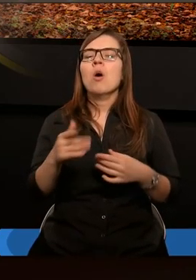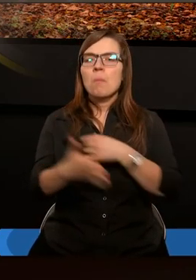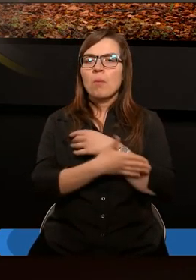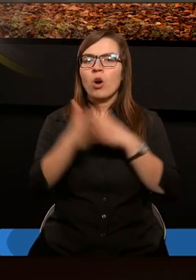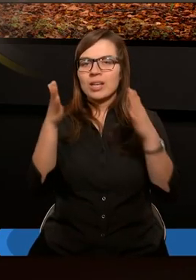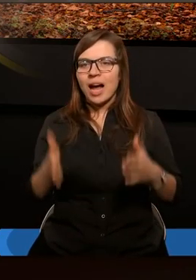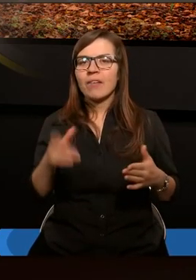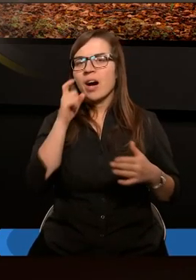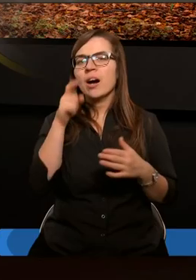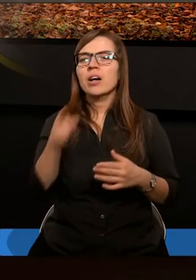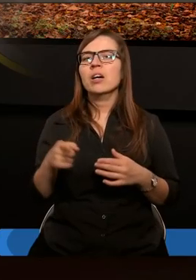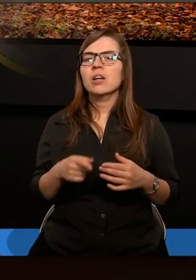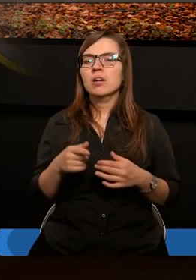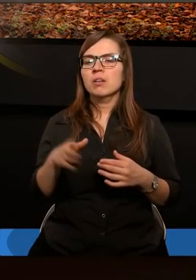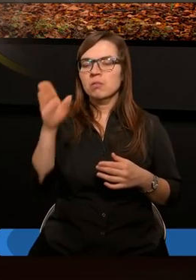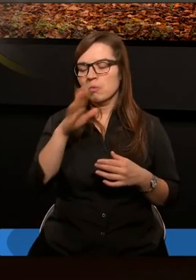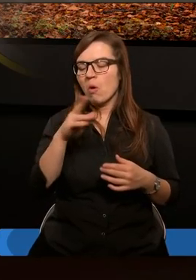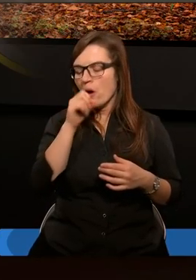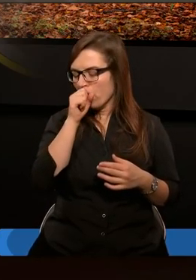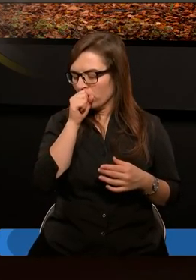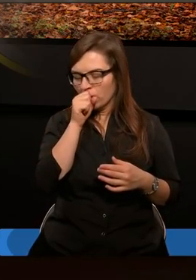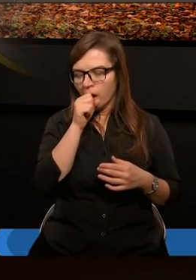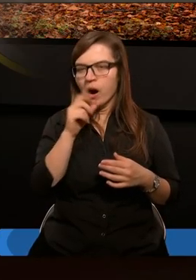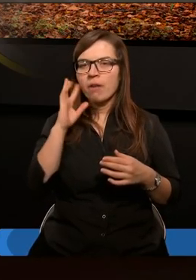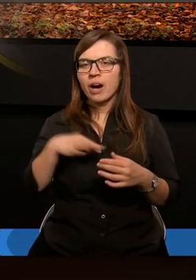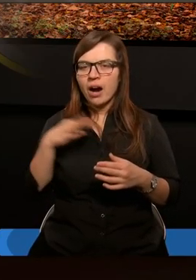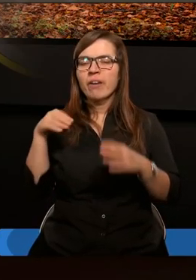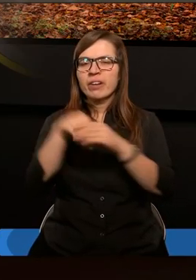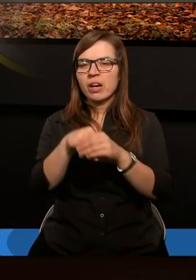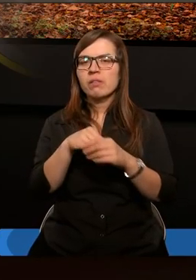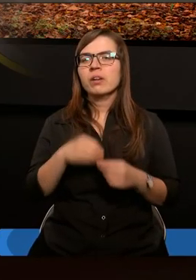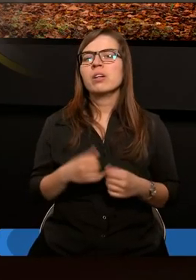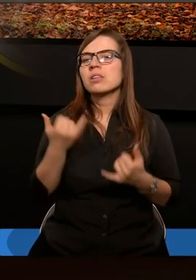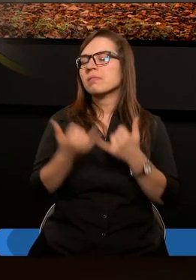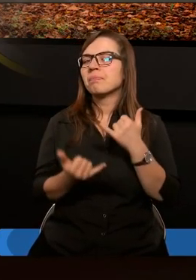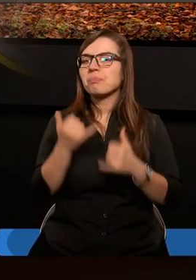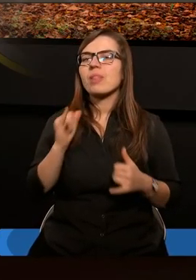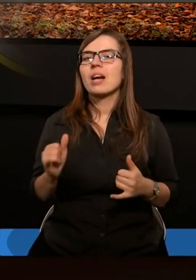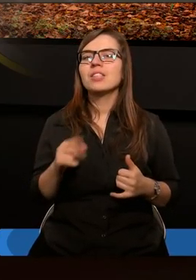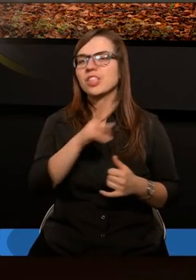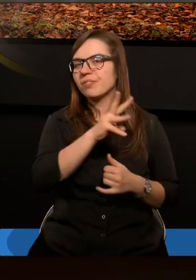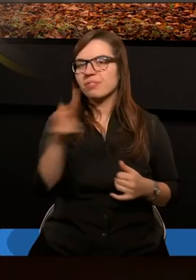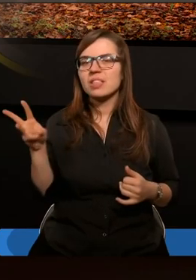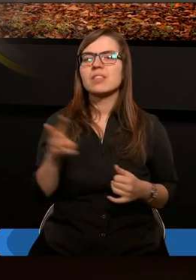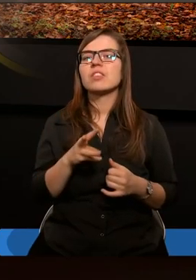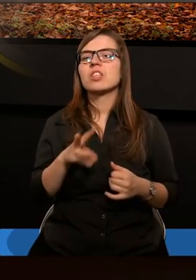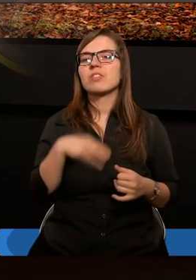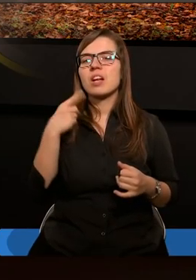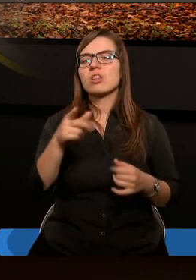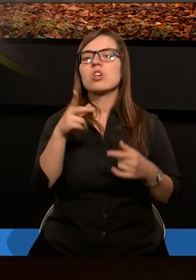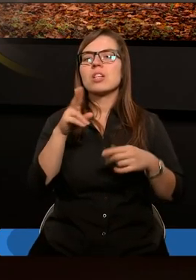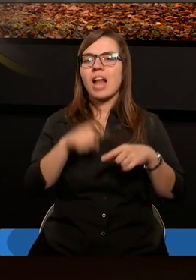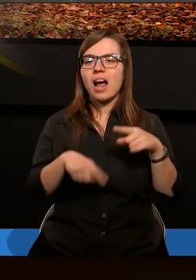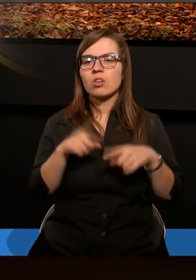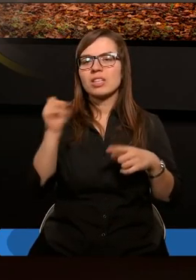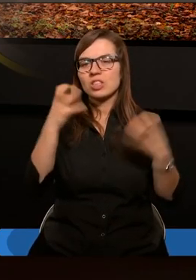zostaną wszczepieni, gdyż Bóg ma moc wszczepić ich ponownie. Jeśli ty odcięty z